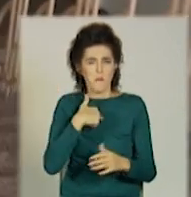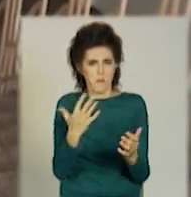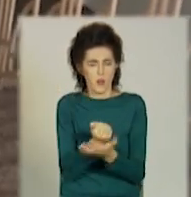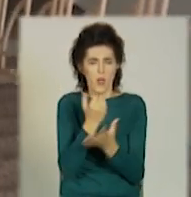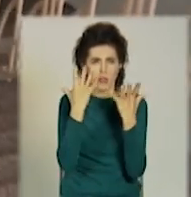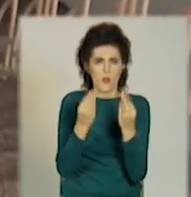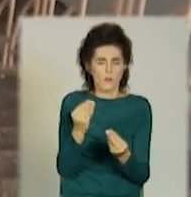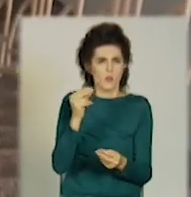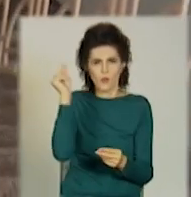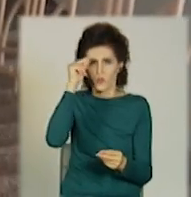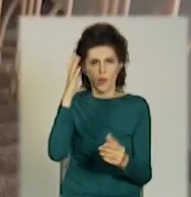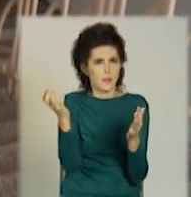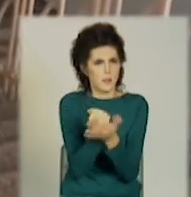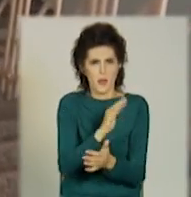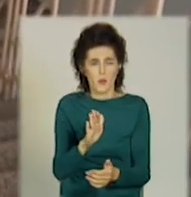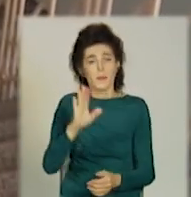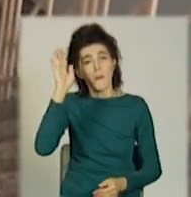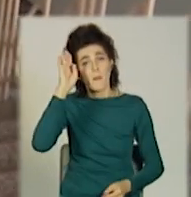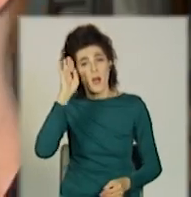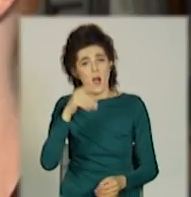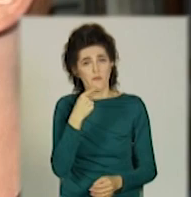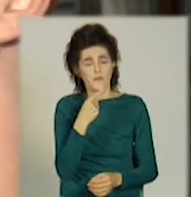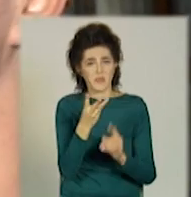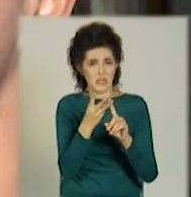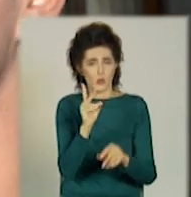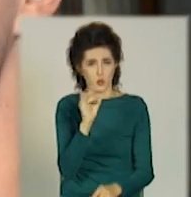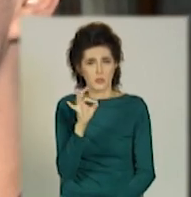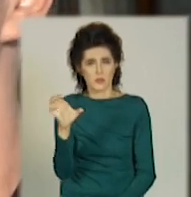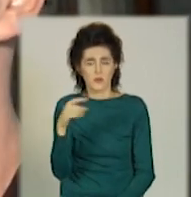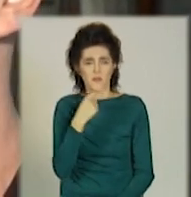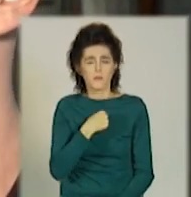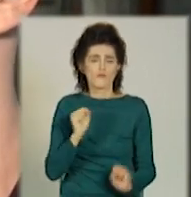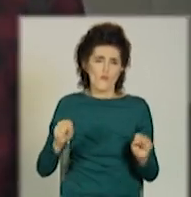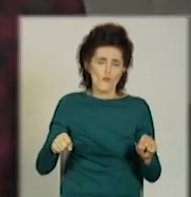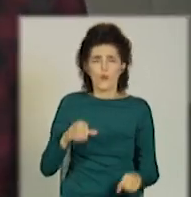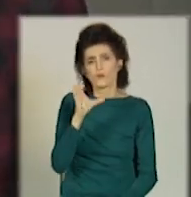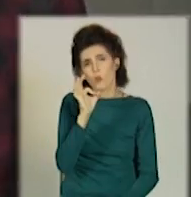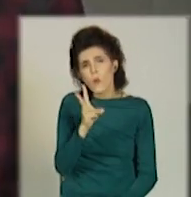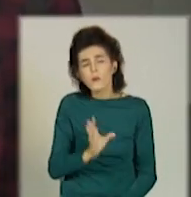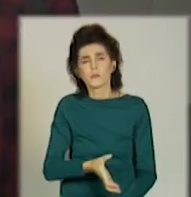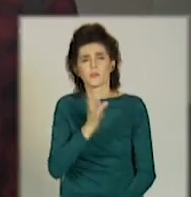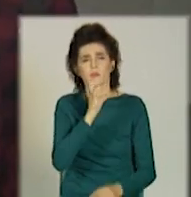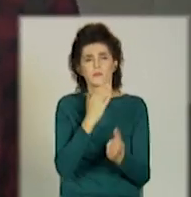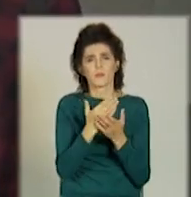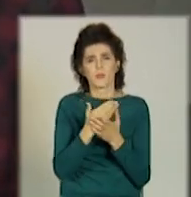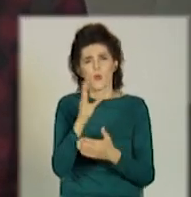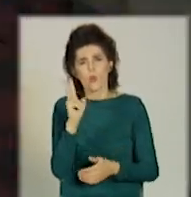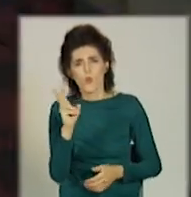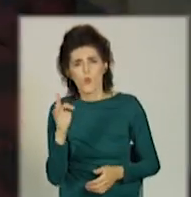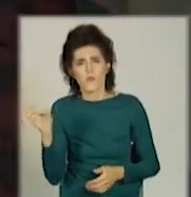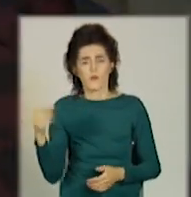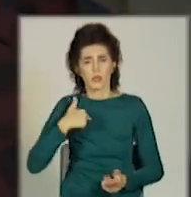днем. А ось третякурсник Олександр, щоб не заснути, вмивається та п'є сік і ноді каву. Запевняє, головне – витримати переломний момент.